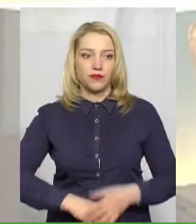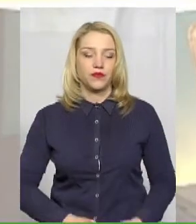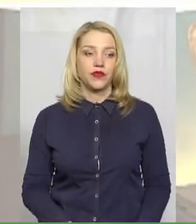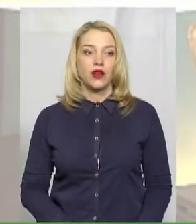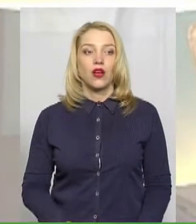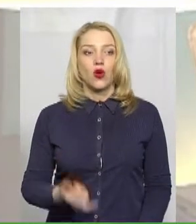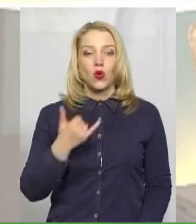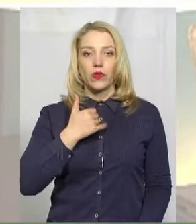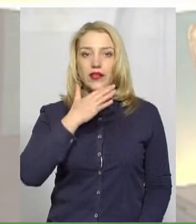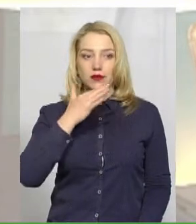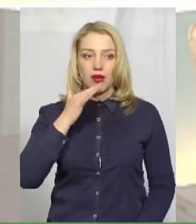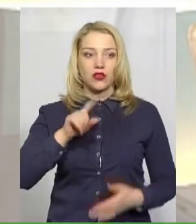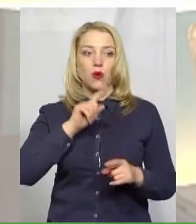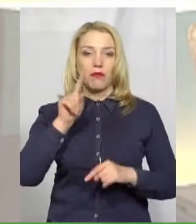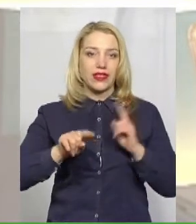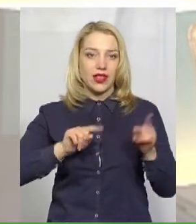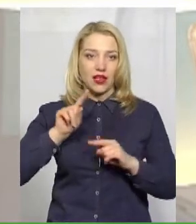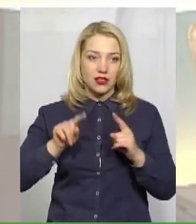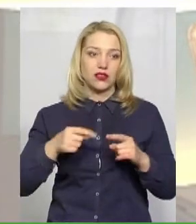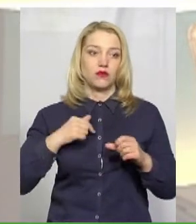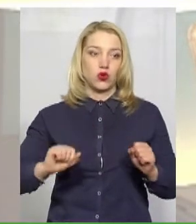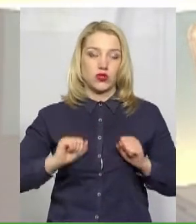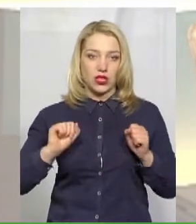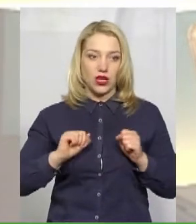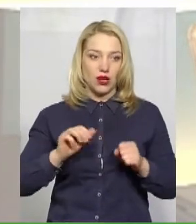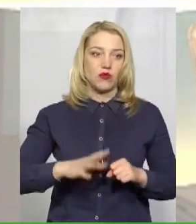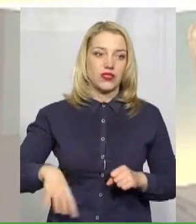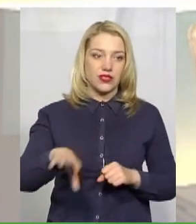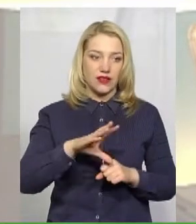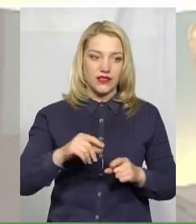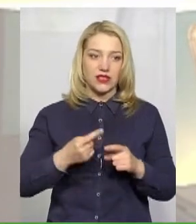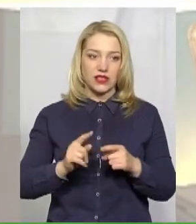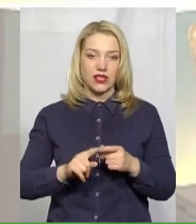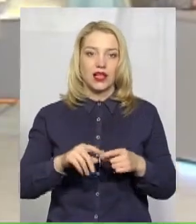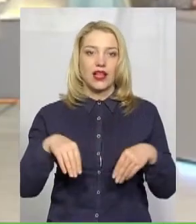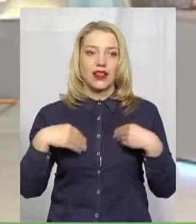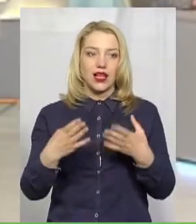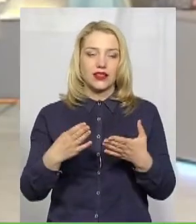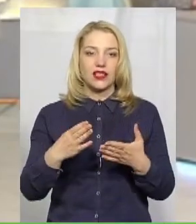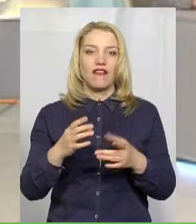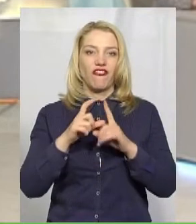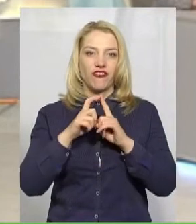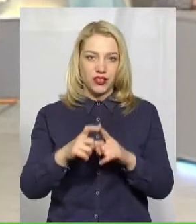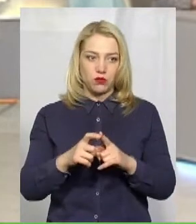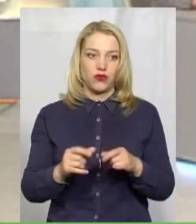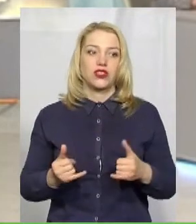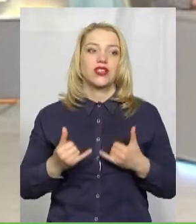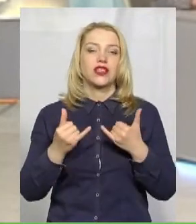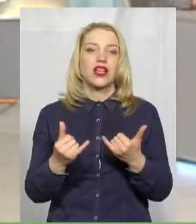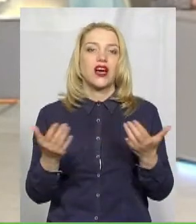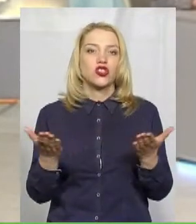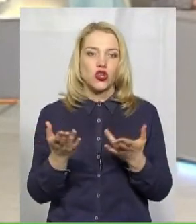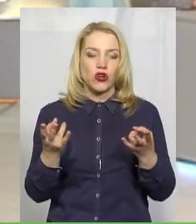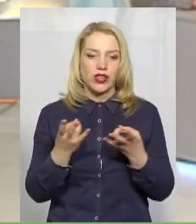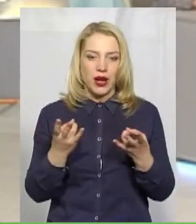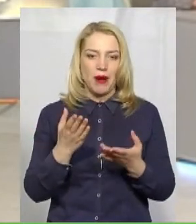запитань, постараємось на всі їх дати відповідь. Для чого мати при собі